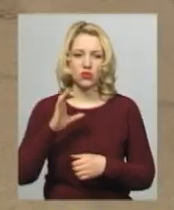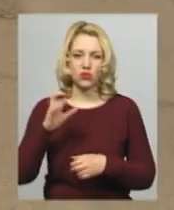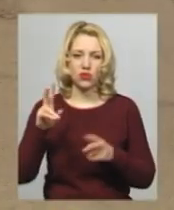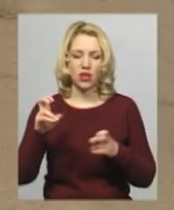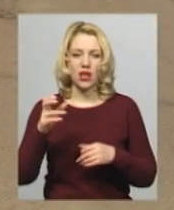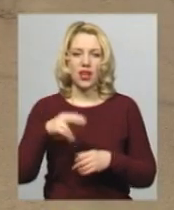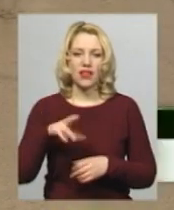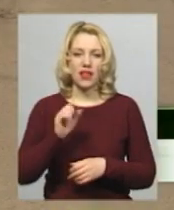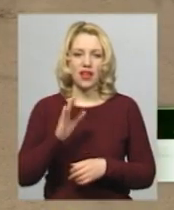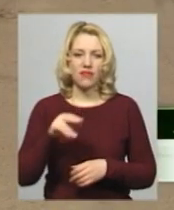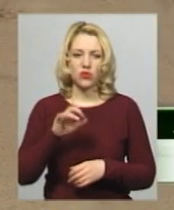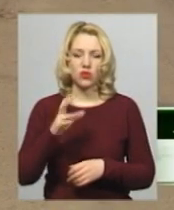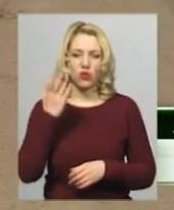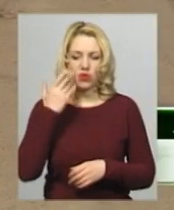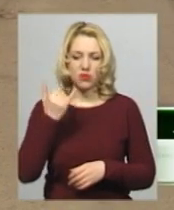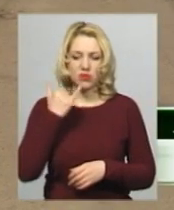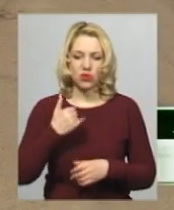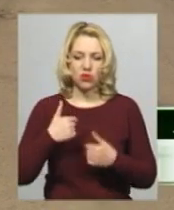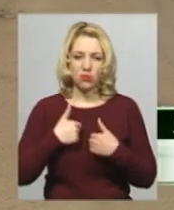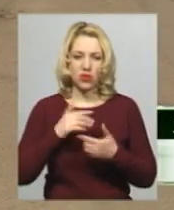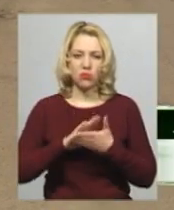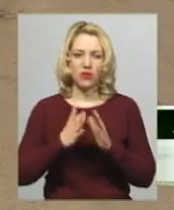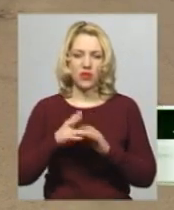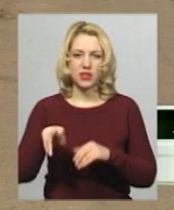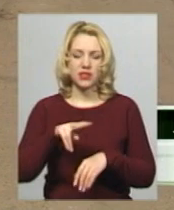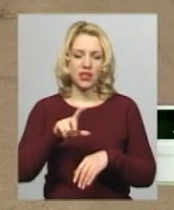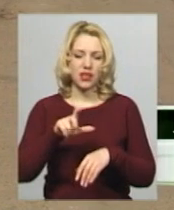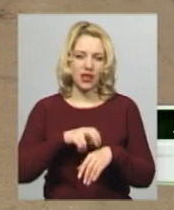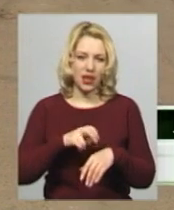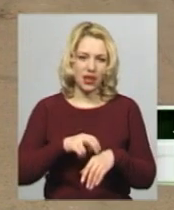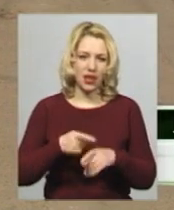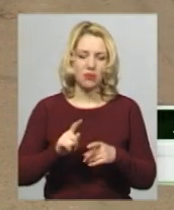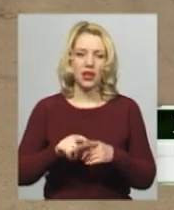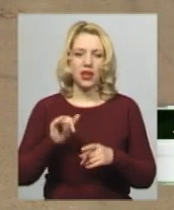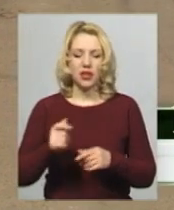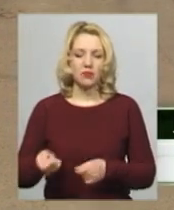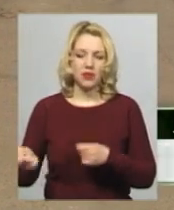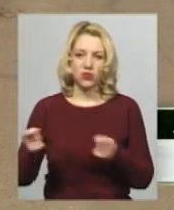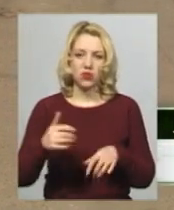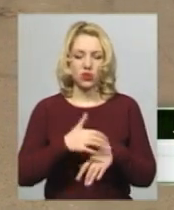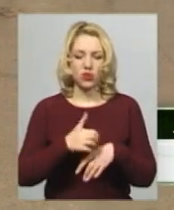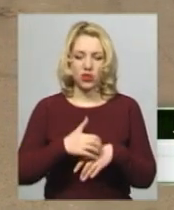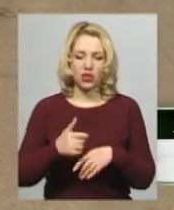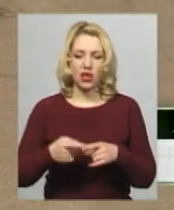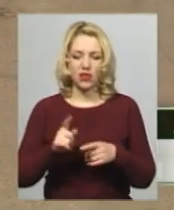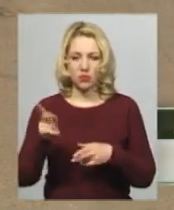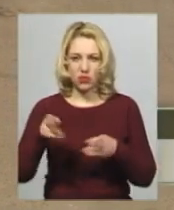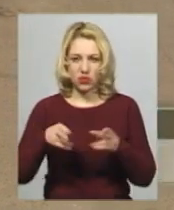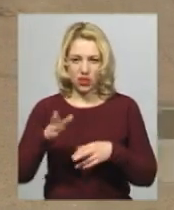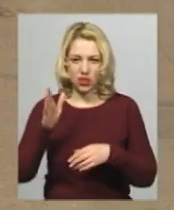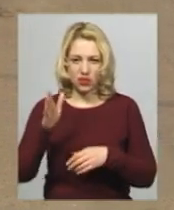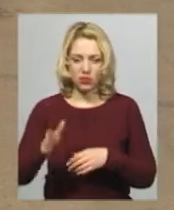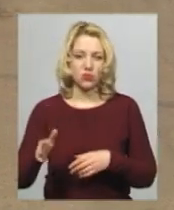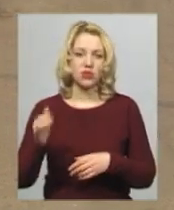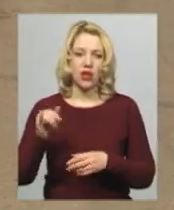мене перезвоните, ми з вами домовляємося, домовляємося з лікарями, ви привозите кота чи кішку, вони просерілізують її,